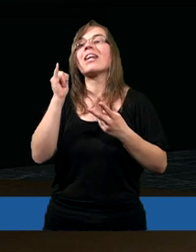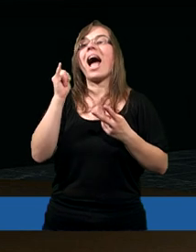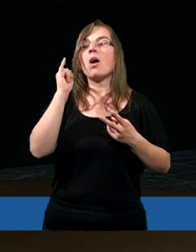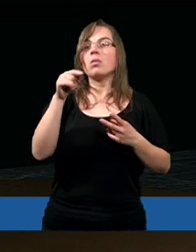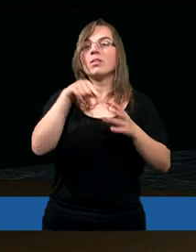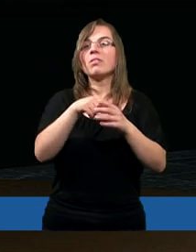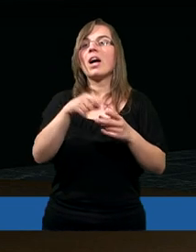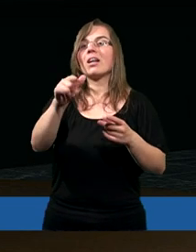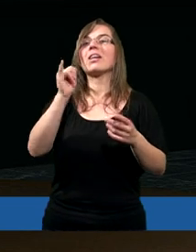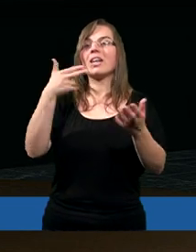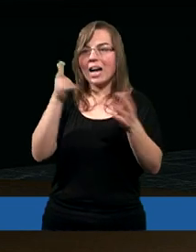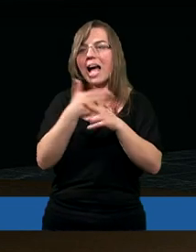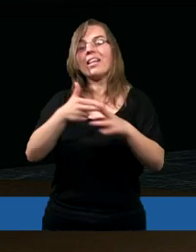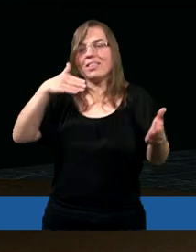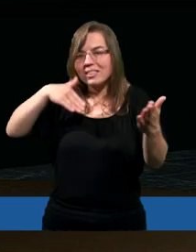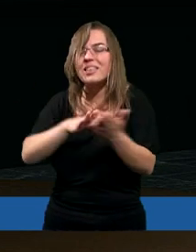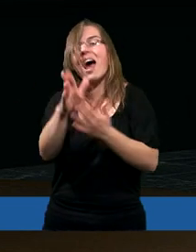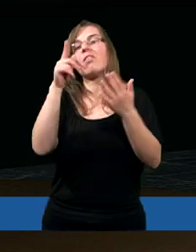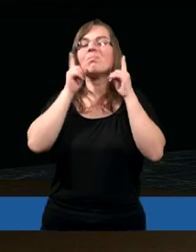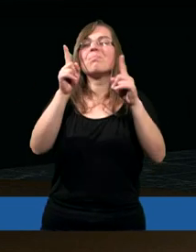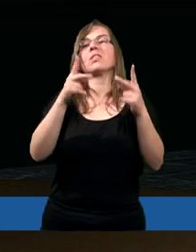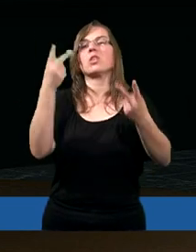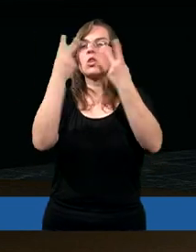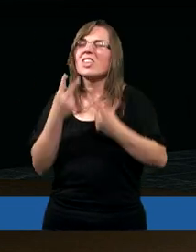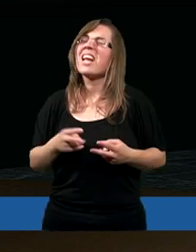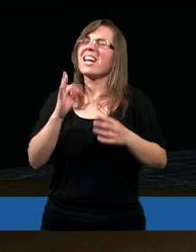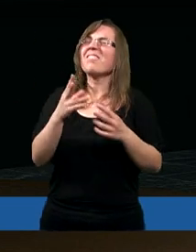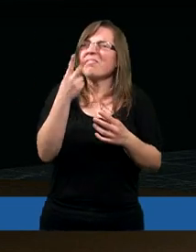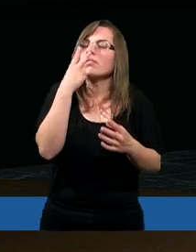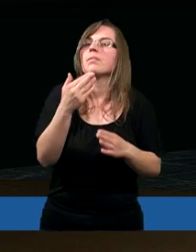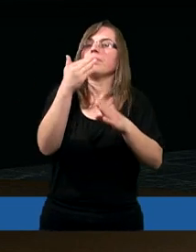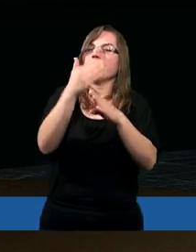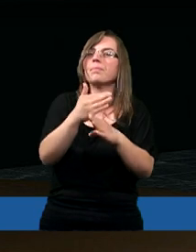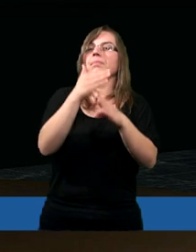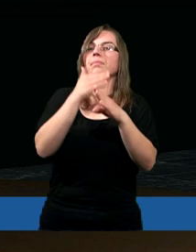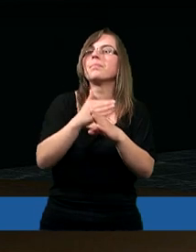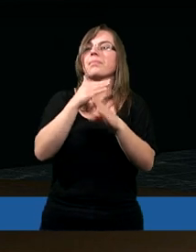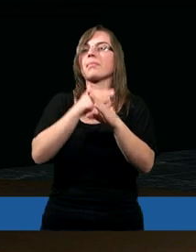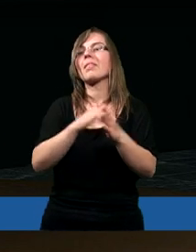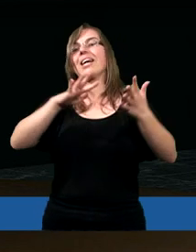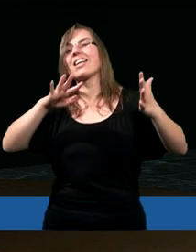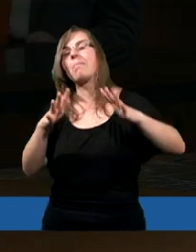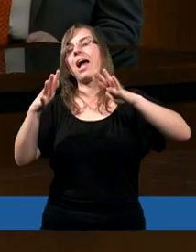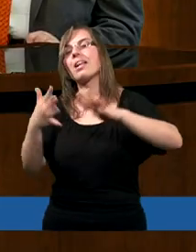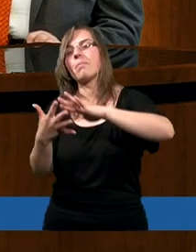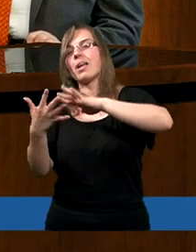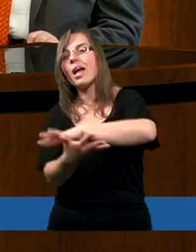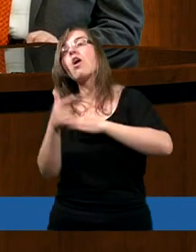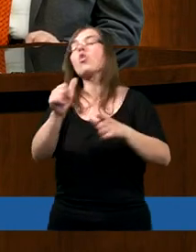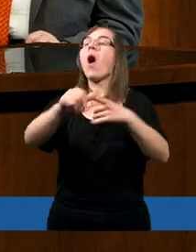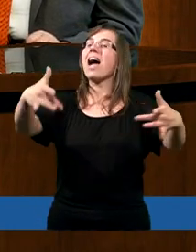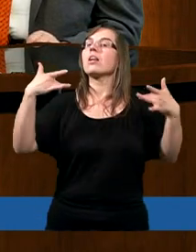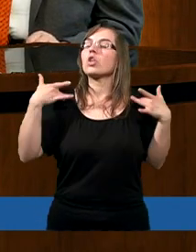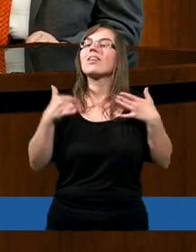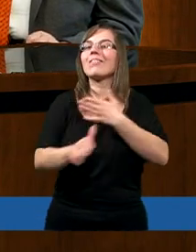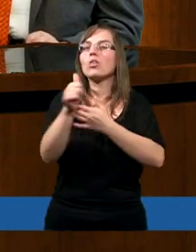kiedyś czytał, ale kiedy zaczął faktycznie czytać Słowo Boże, widziałam, jak stopniowo się zmienia i to jest dla mnie taki żywy